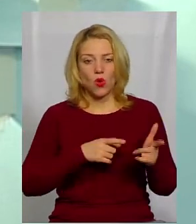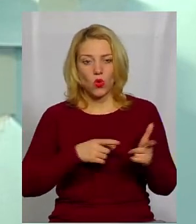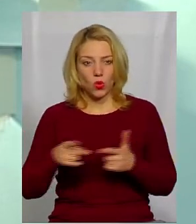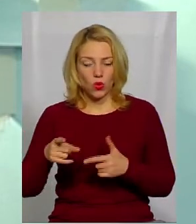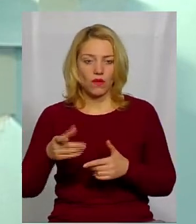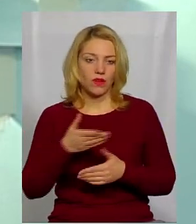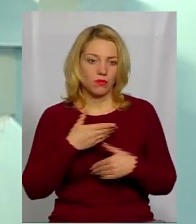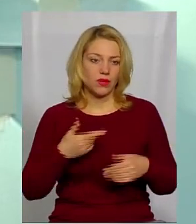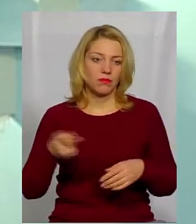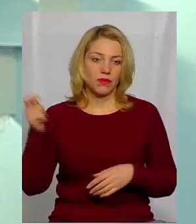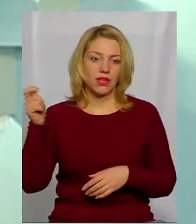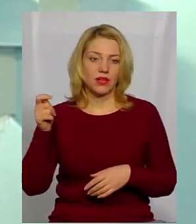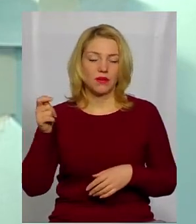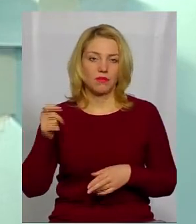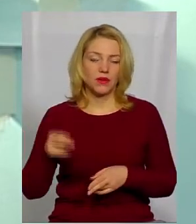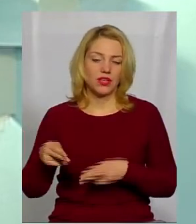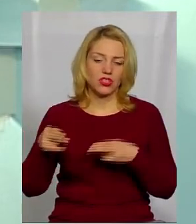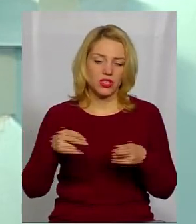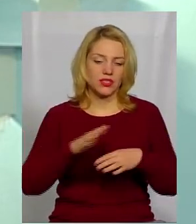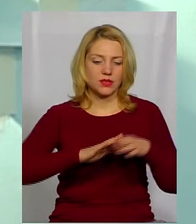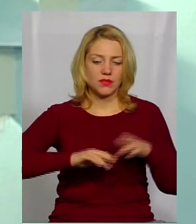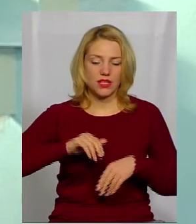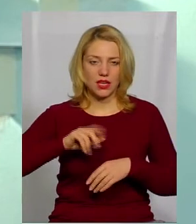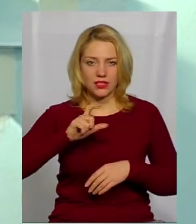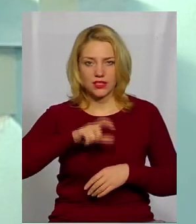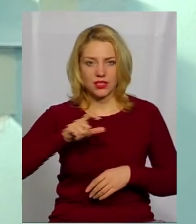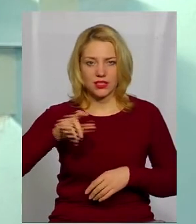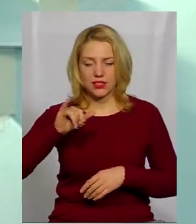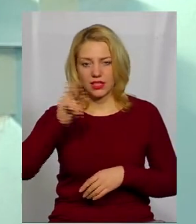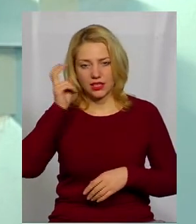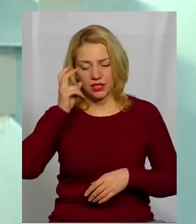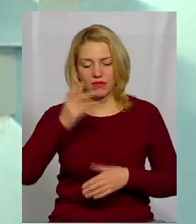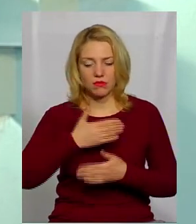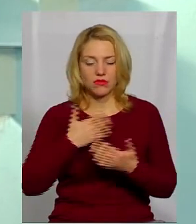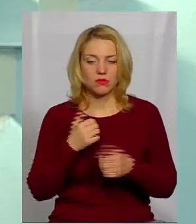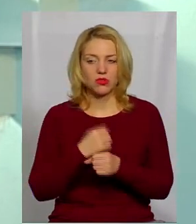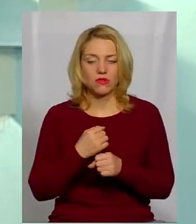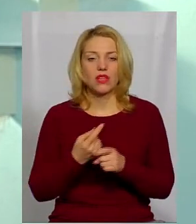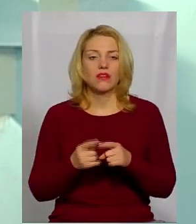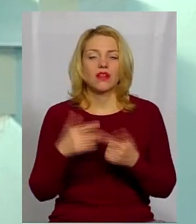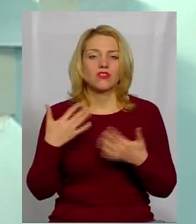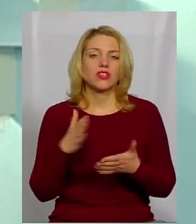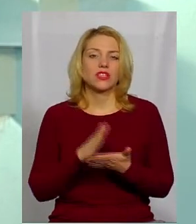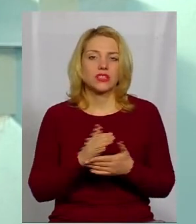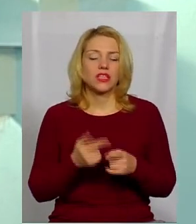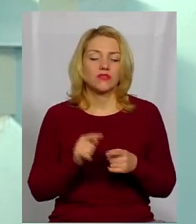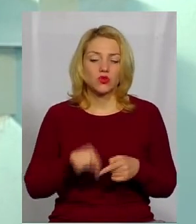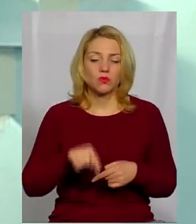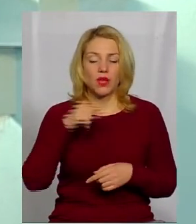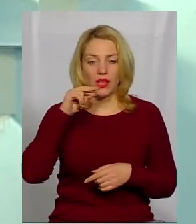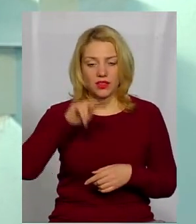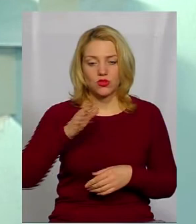ми працювали, приїжджали спеціалісти з Києва, ми з ними разом працювали. Він вже є і оцю п'ятницю він буде